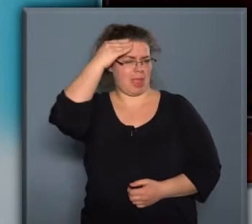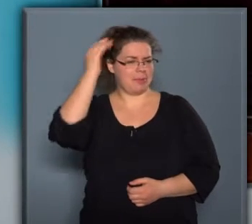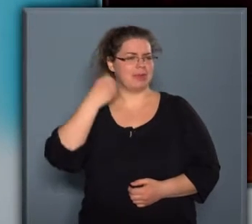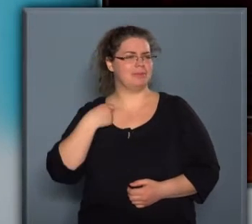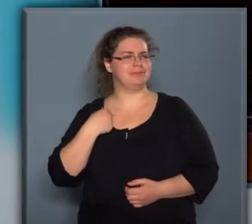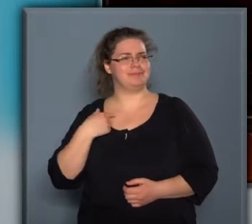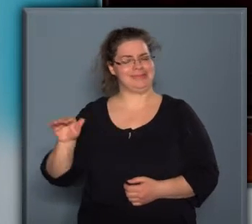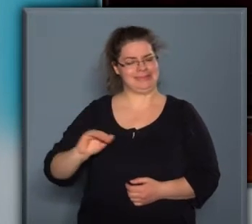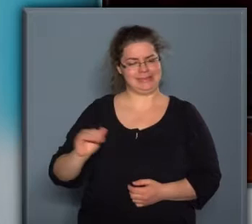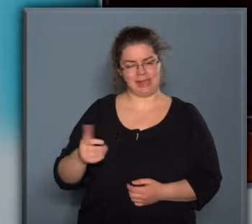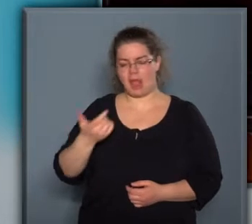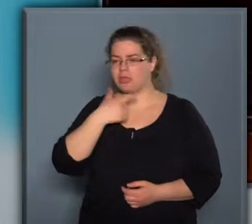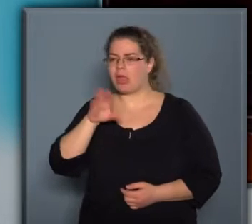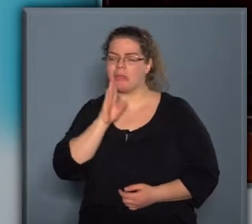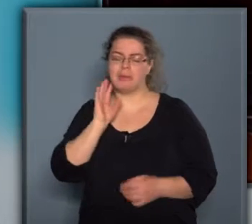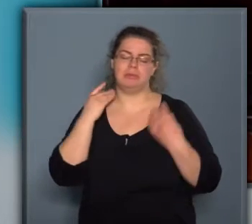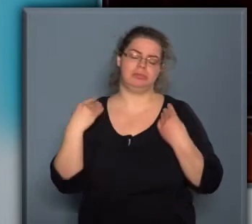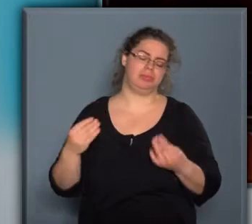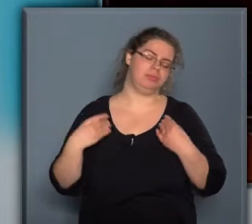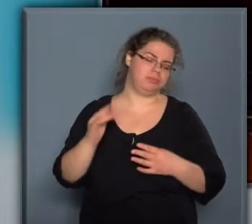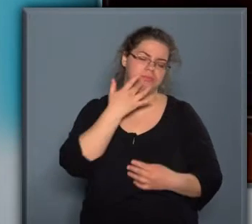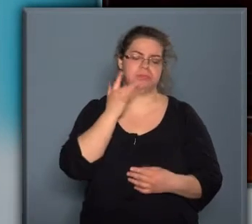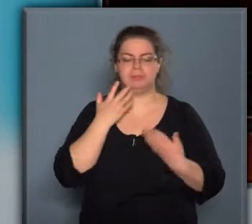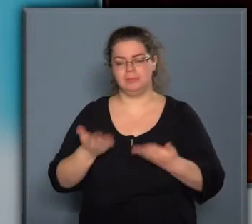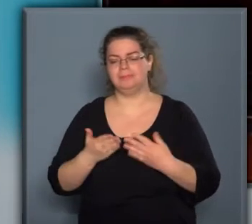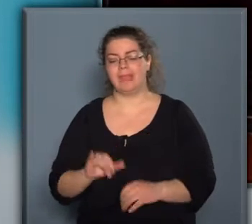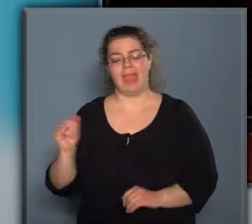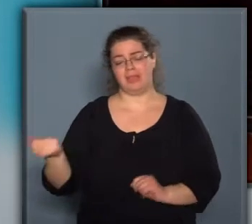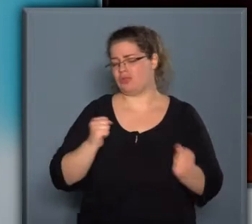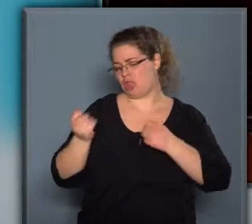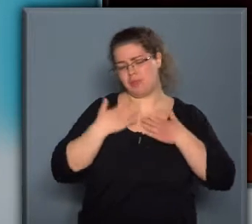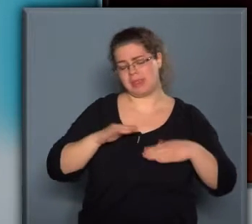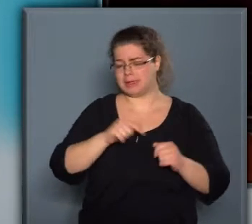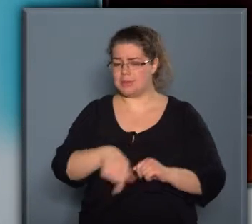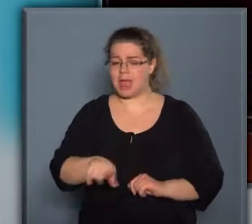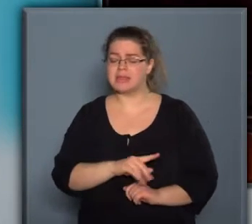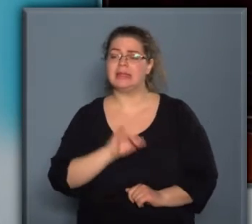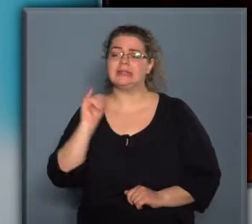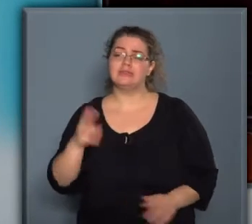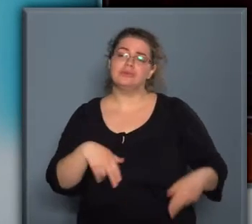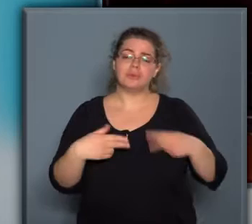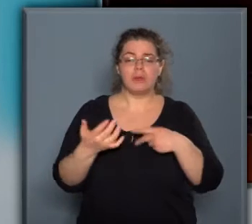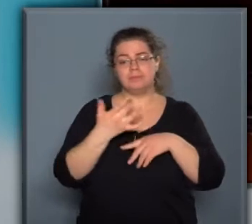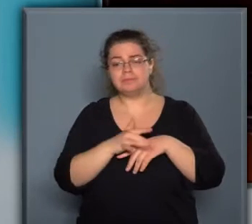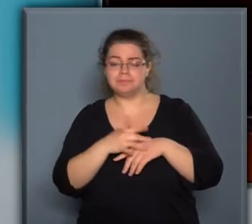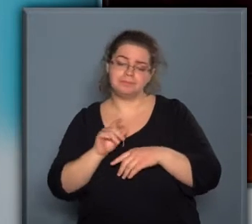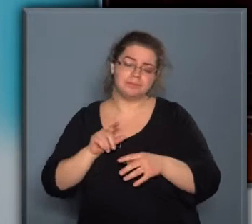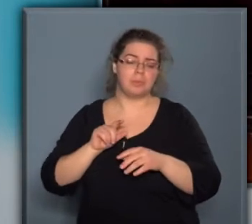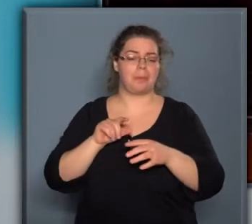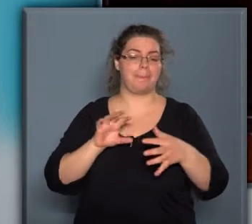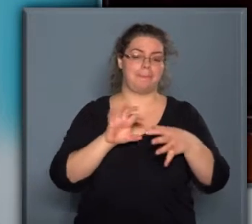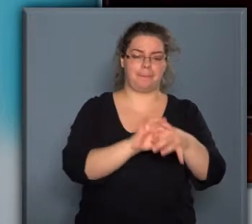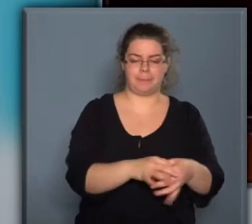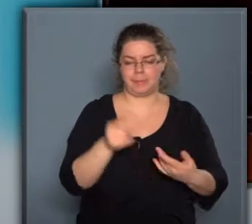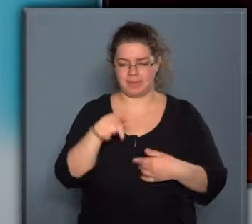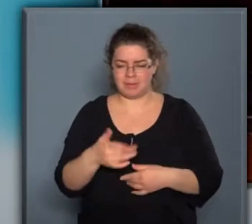kisgyermek voltam, nagymamám csodálatos süteményeket sütött, nagyon szerettem ezeket, és aztán érkeztem én is bekapcsolódni ebbe a